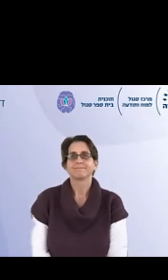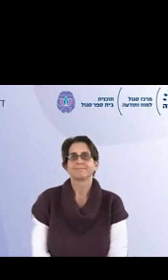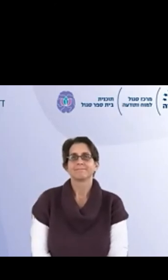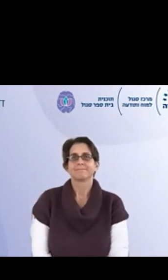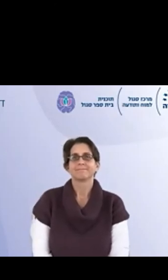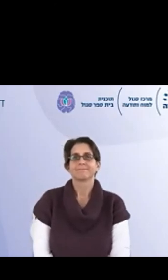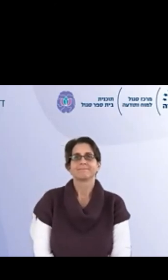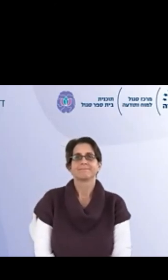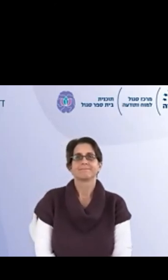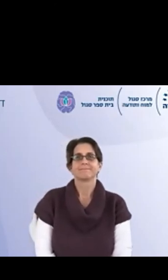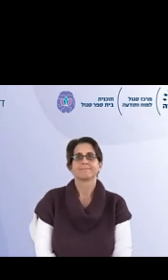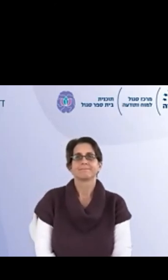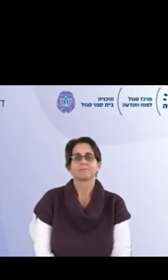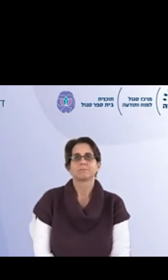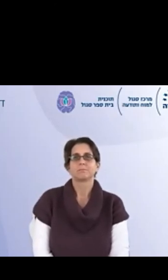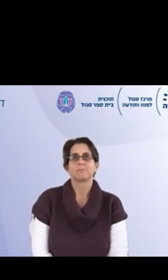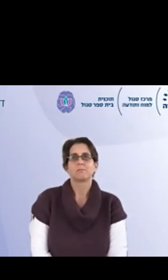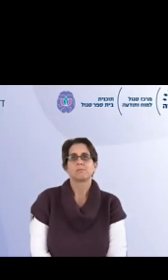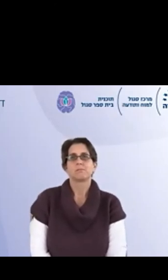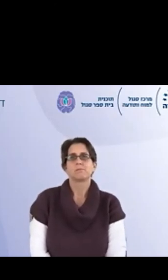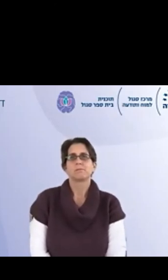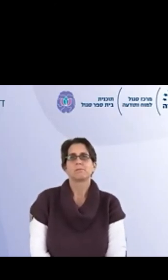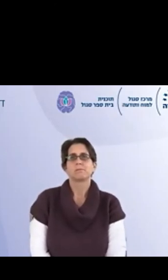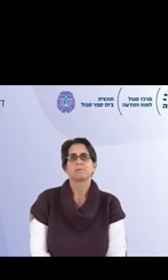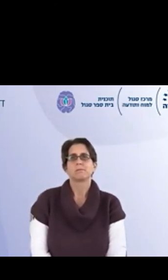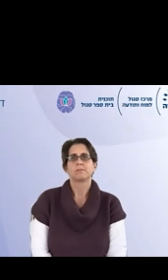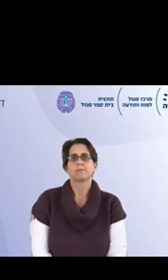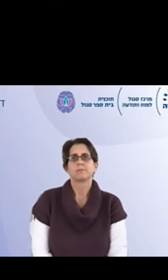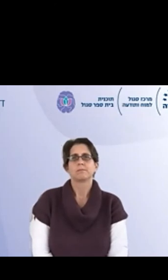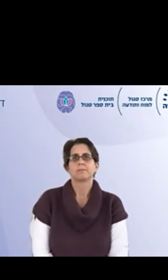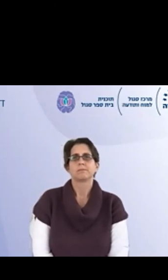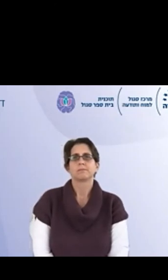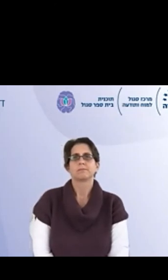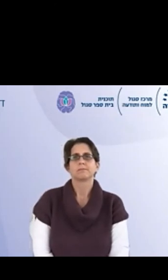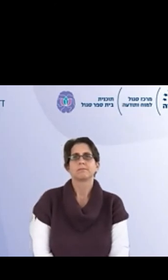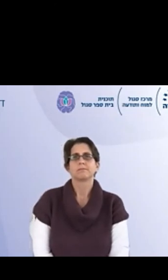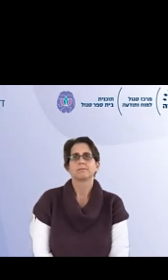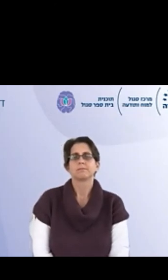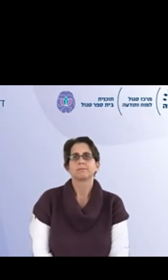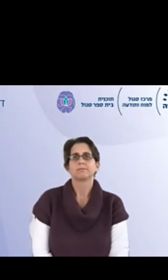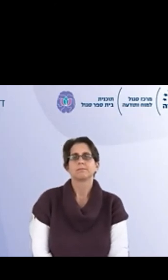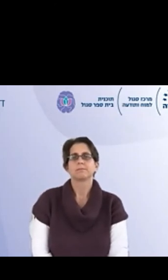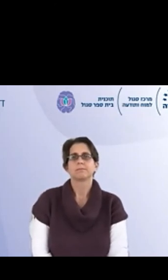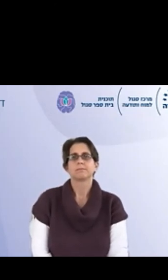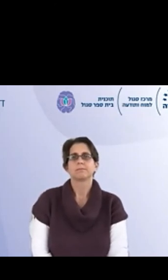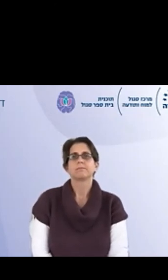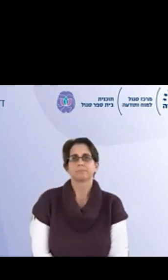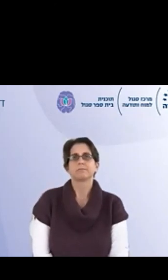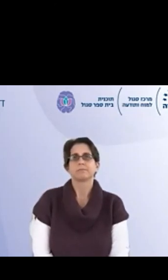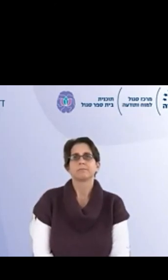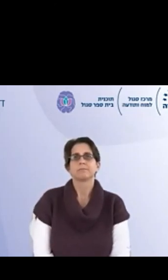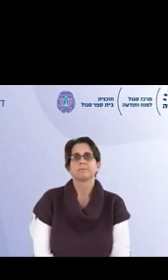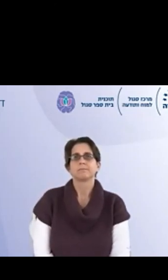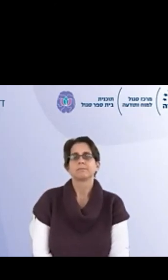שלנו היא לעשות, לדבר ולעבוד על קשב, פנימי, אז אנחנו מדברים על זה לאורך כל השבוע,